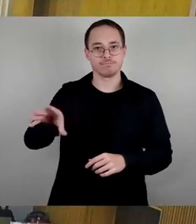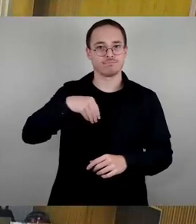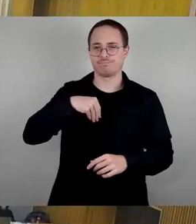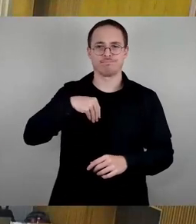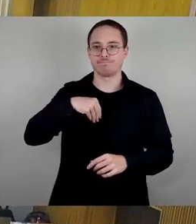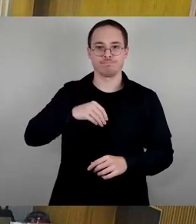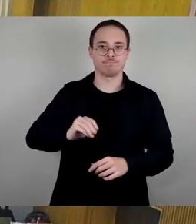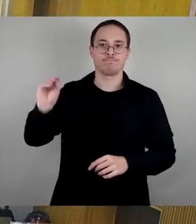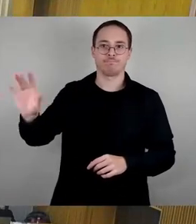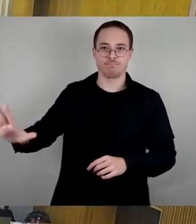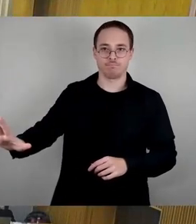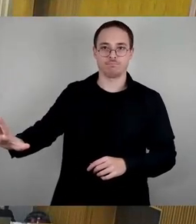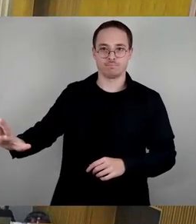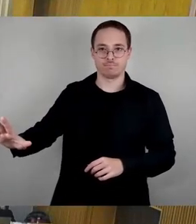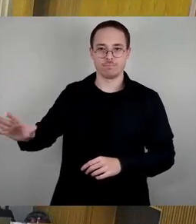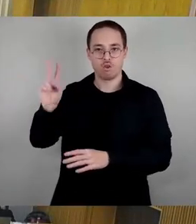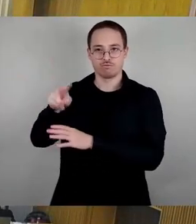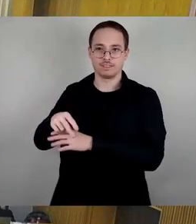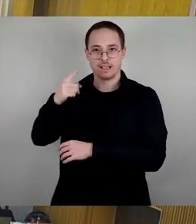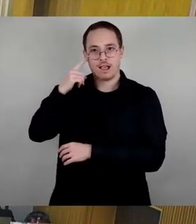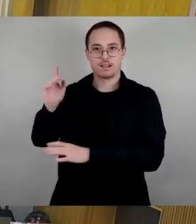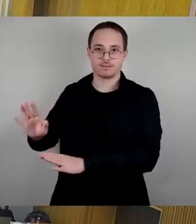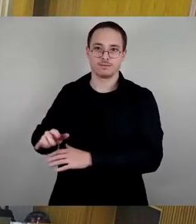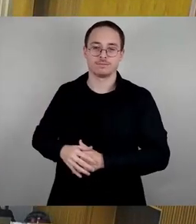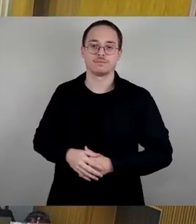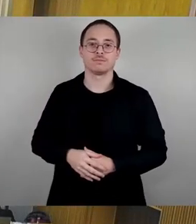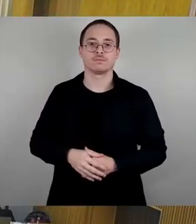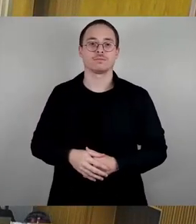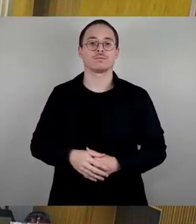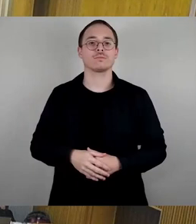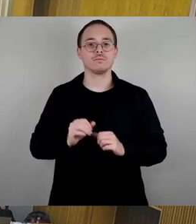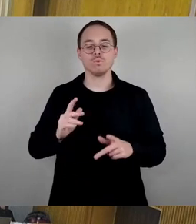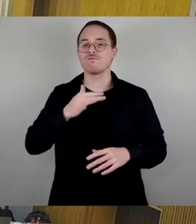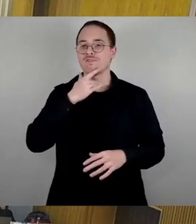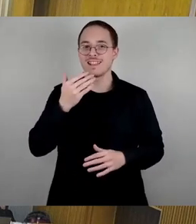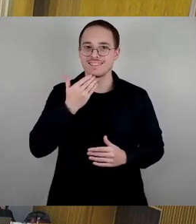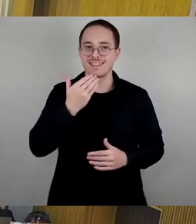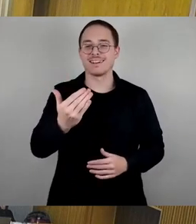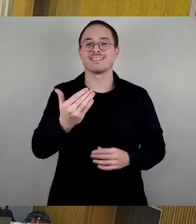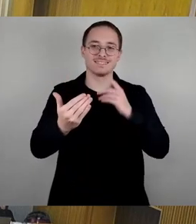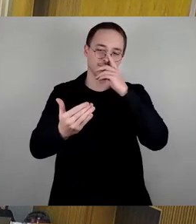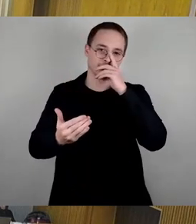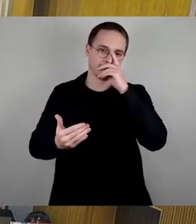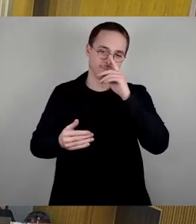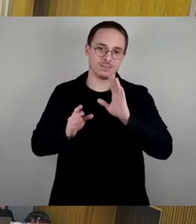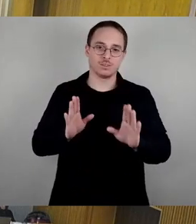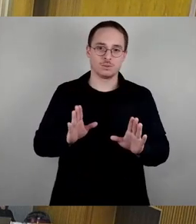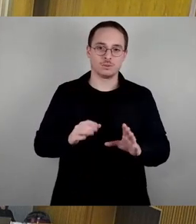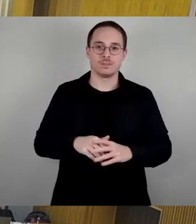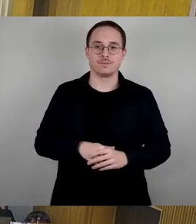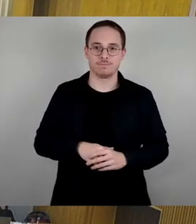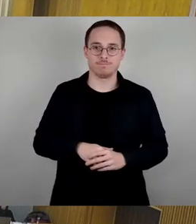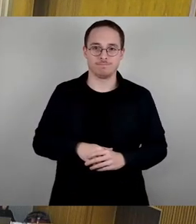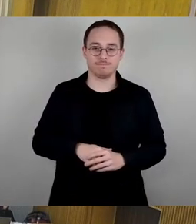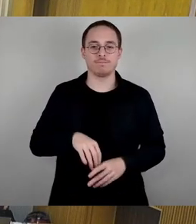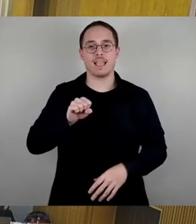und ich habe vorhin das nicht richtig wiedergegeben. Ihr wart schon dran in der aktuellen Stunde und jetzt ist Anna Holomenko dran für die SPD